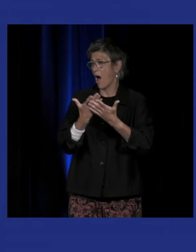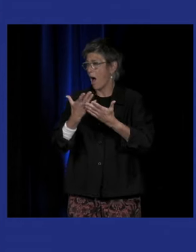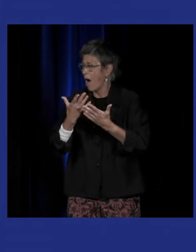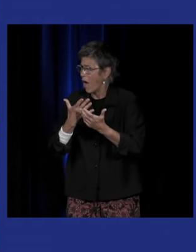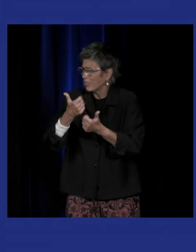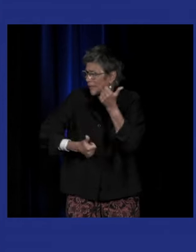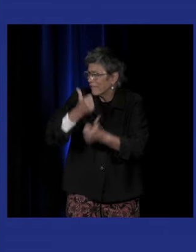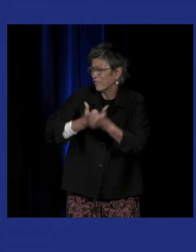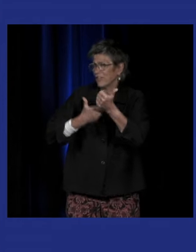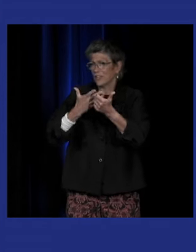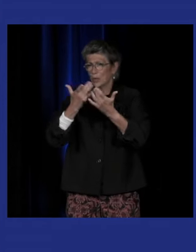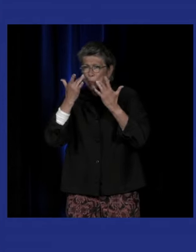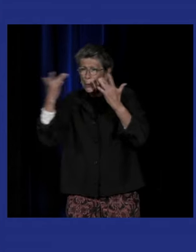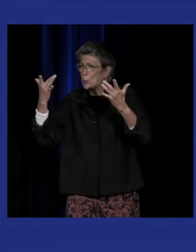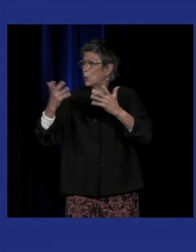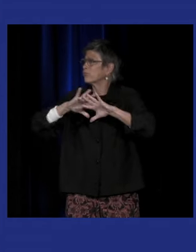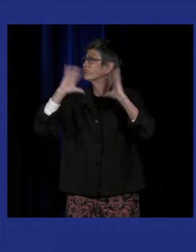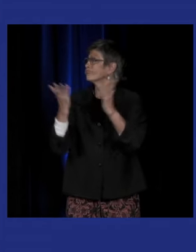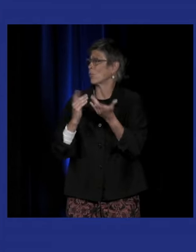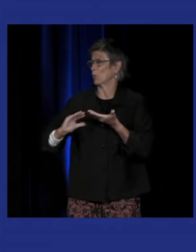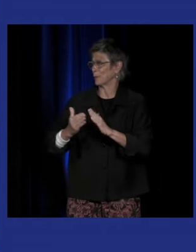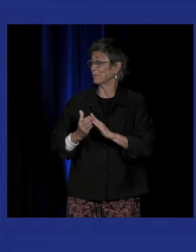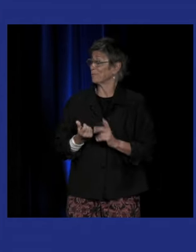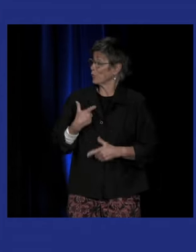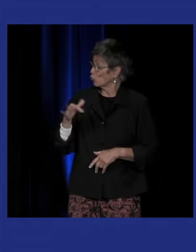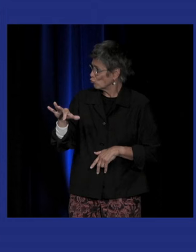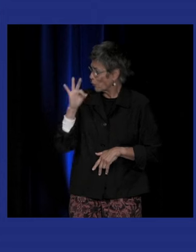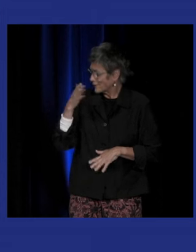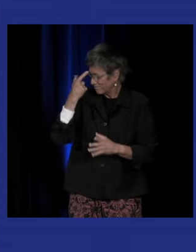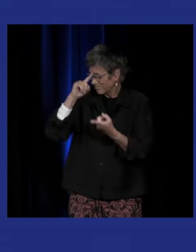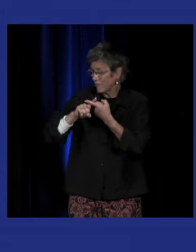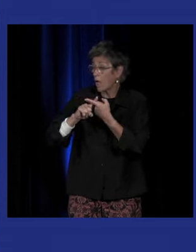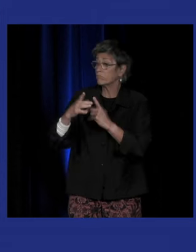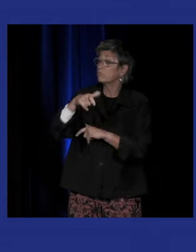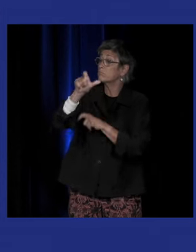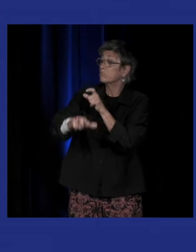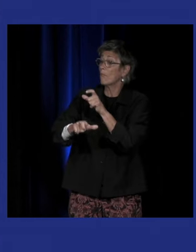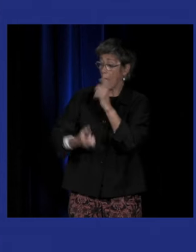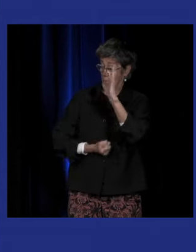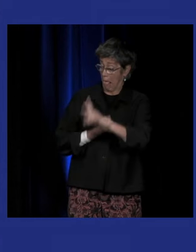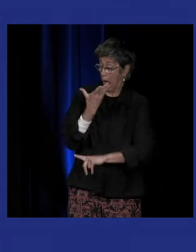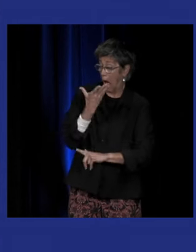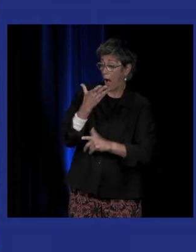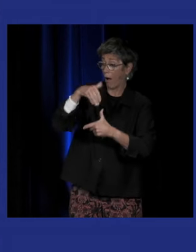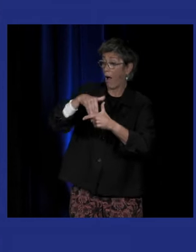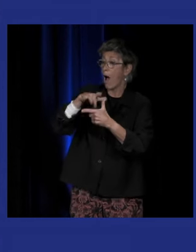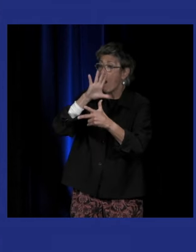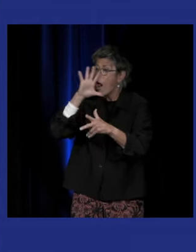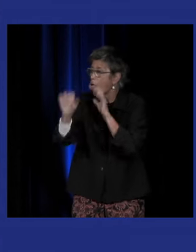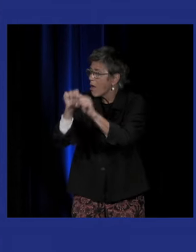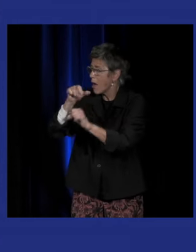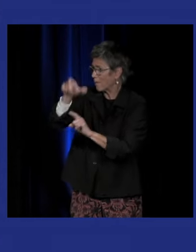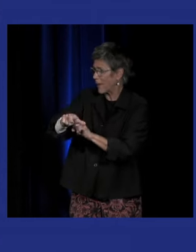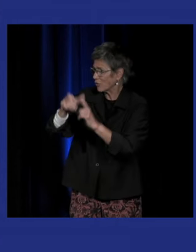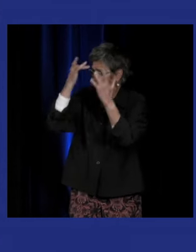de cette culture et de cette communauté. Donc, nous avons choisi de parler des expériences de vie sourde à travers l'art, entre processus de